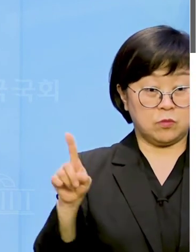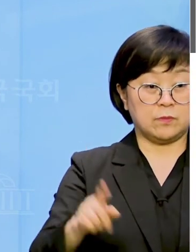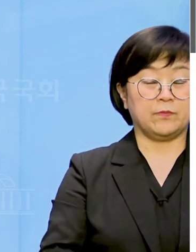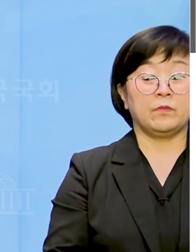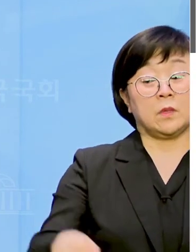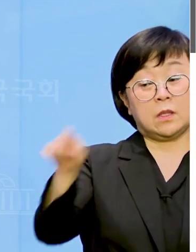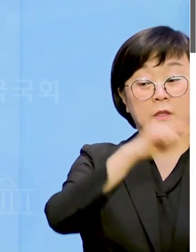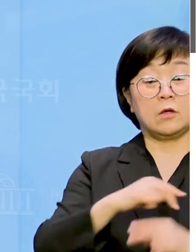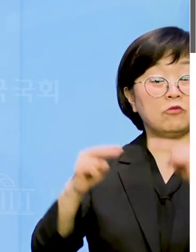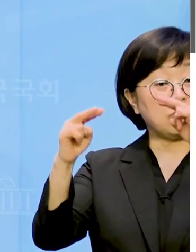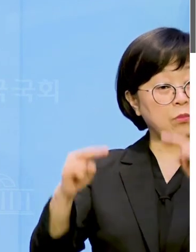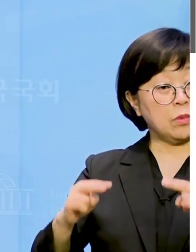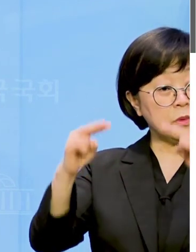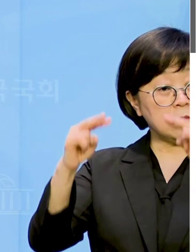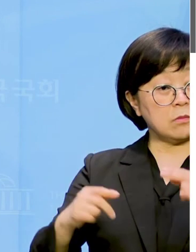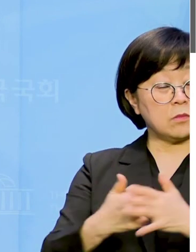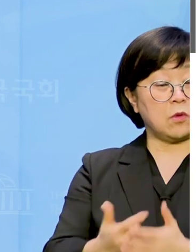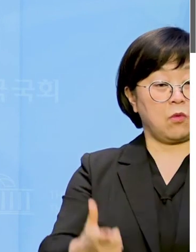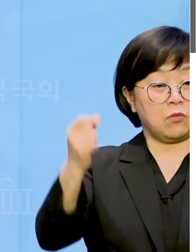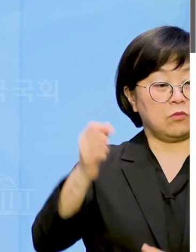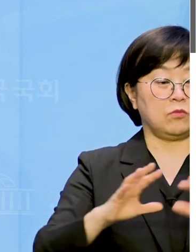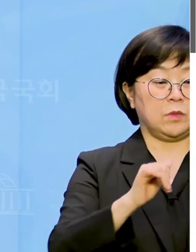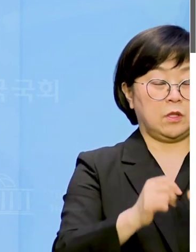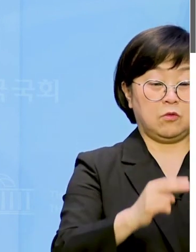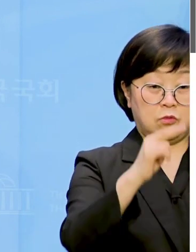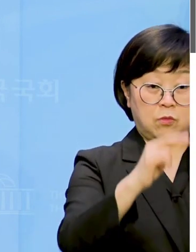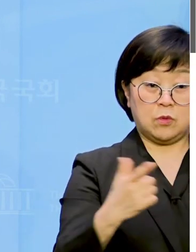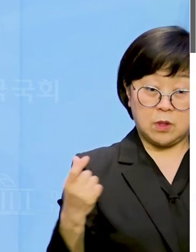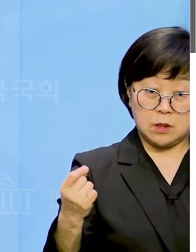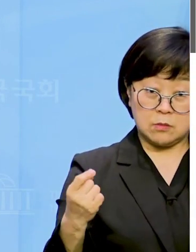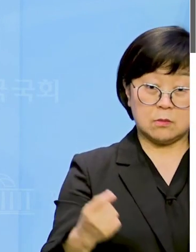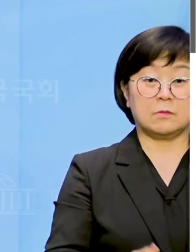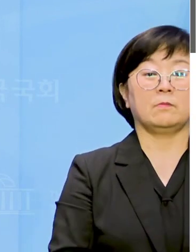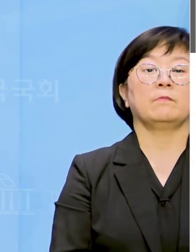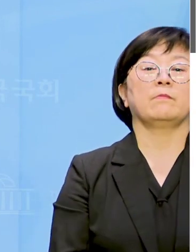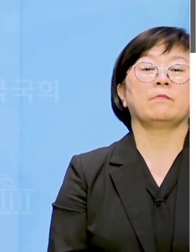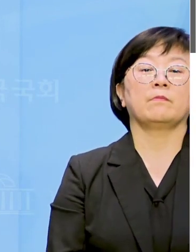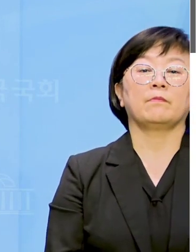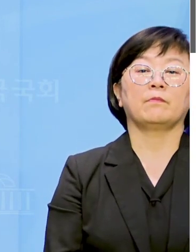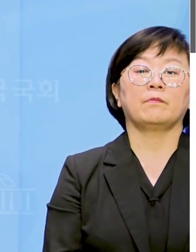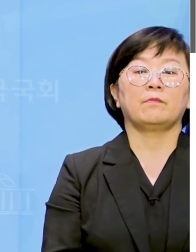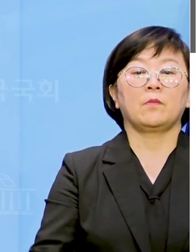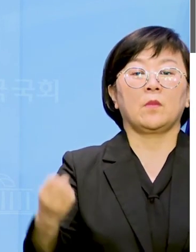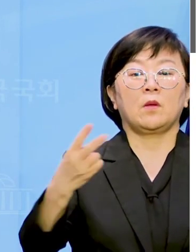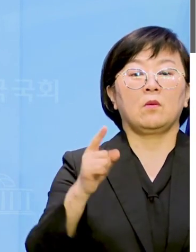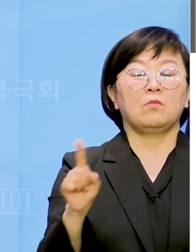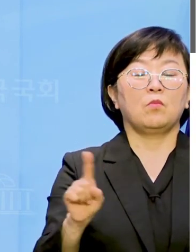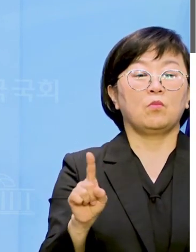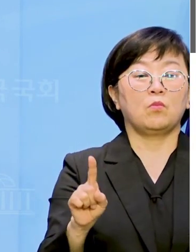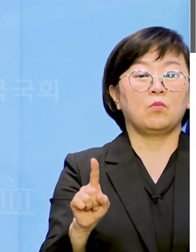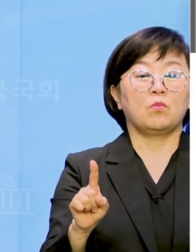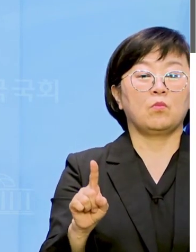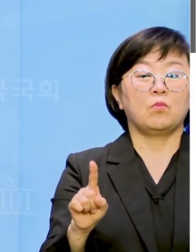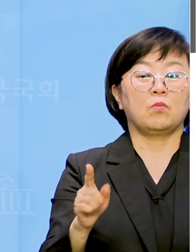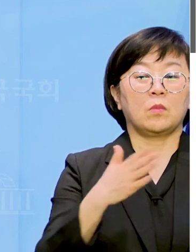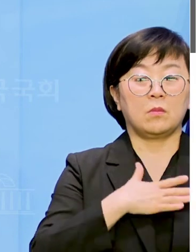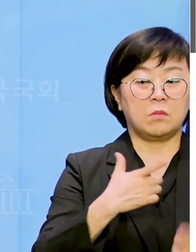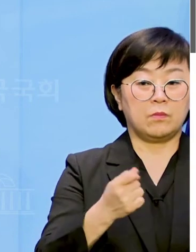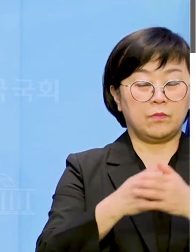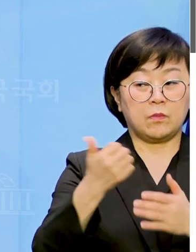그들의 눈높이가 곧 국민의 눈높이입니까? 그리고 모두 아시는 바와 같이